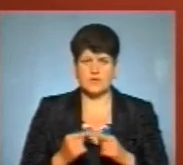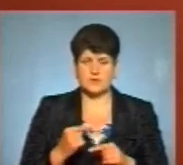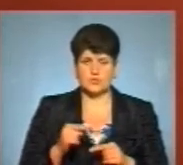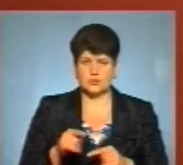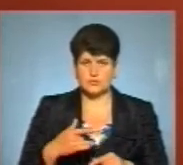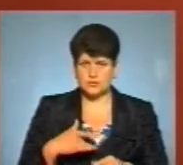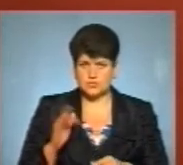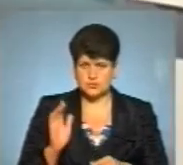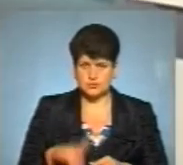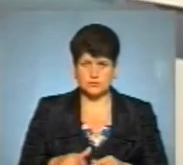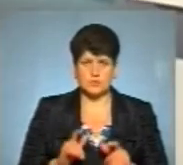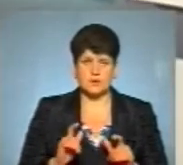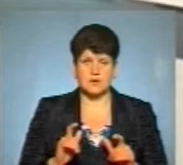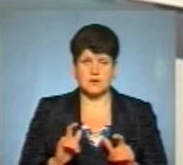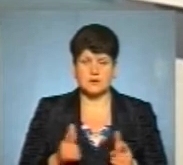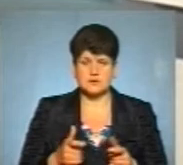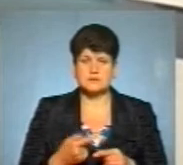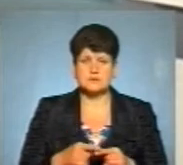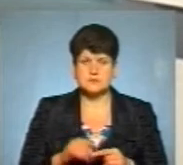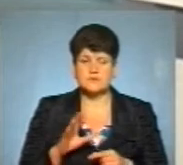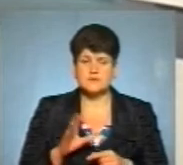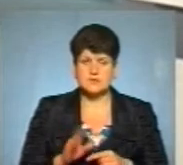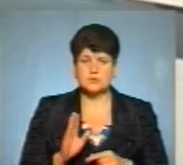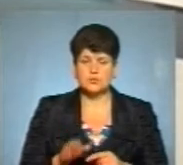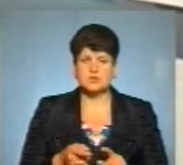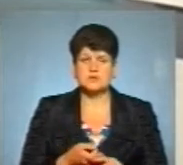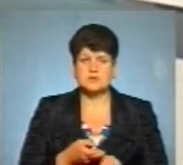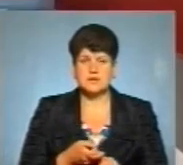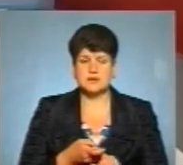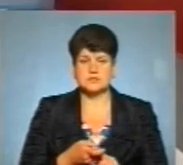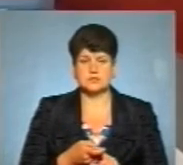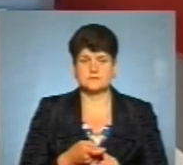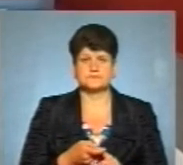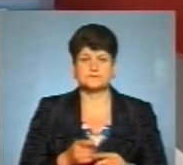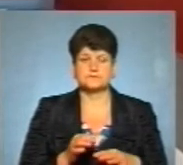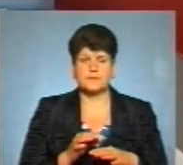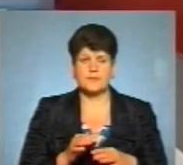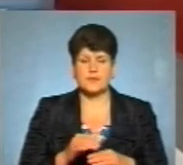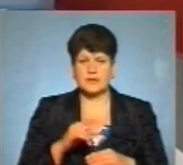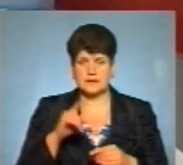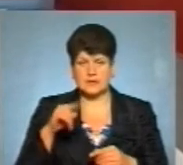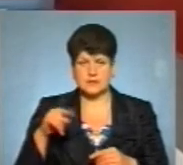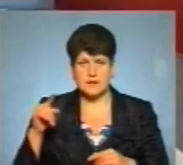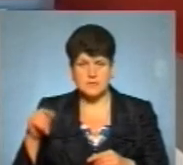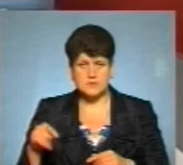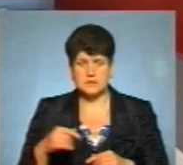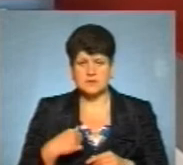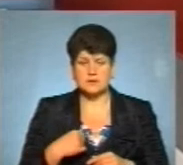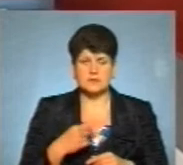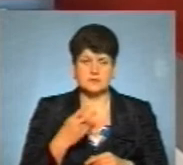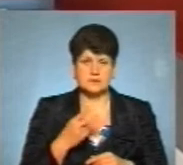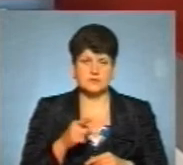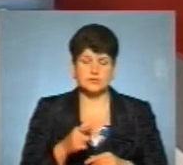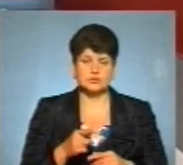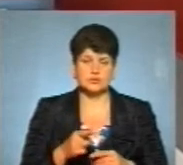суворого карантину, це все-таки буде залежати від динаміки. Хоч, я не виключаю, якщо показники будуть